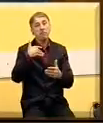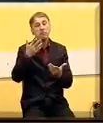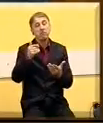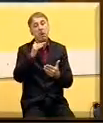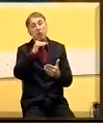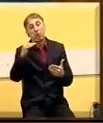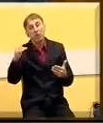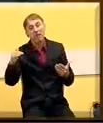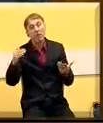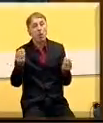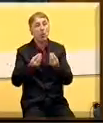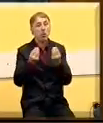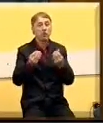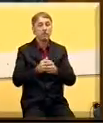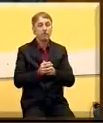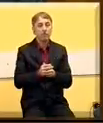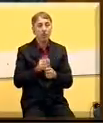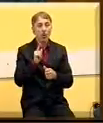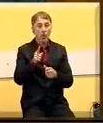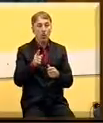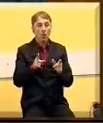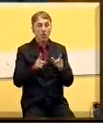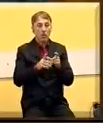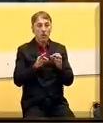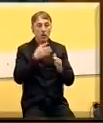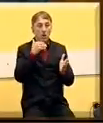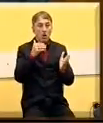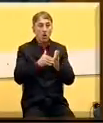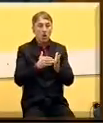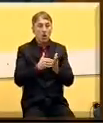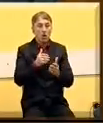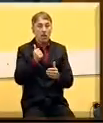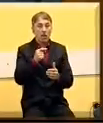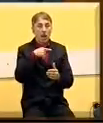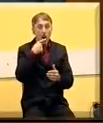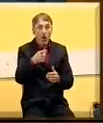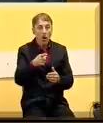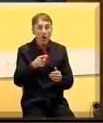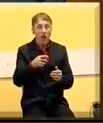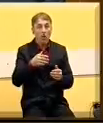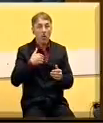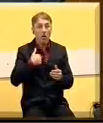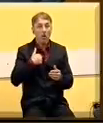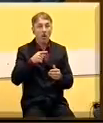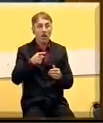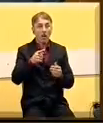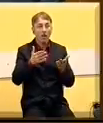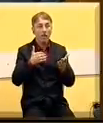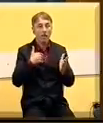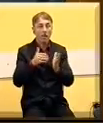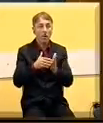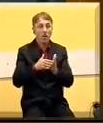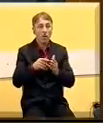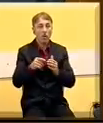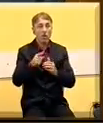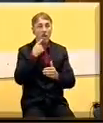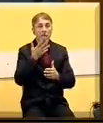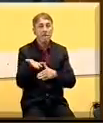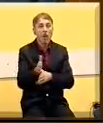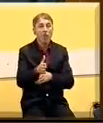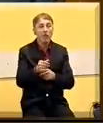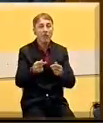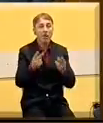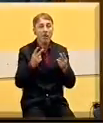nivou. U svakom slučaju, još jedan poželim da naglasim da ni jedna konkursna linija namenjena registrovanim poljoprivrednim